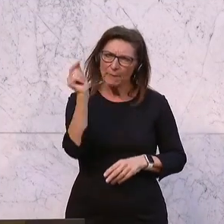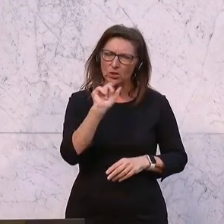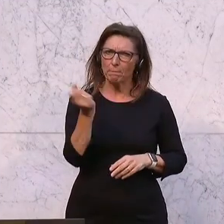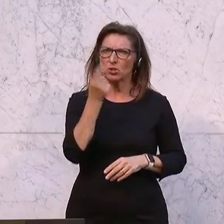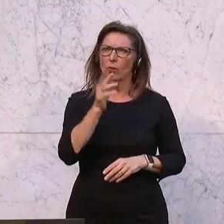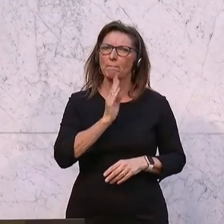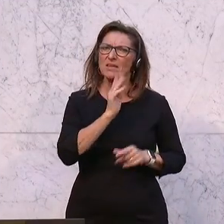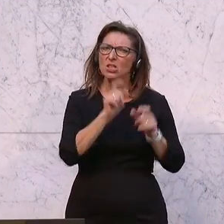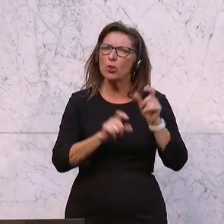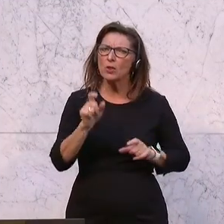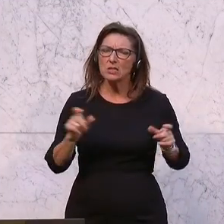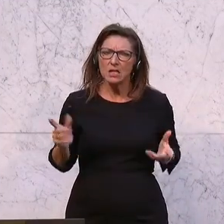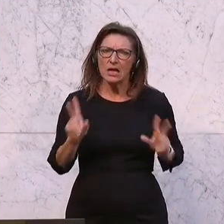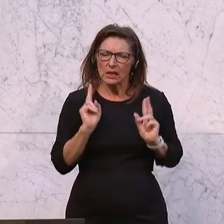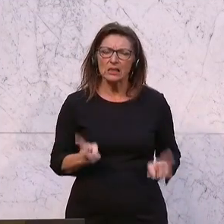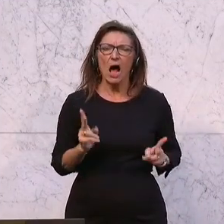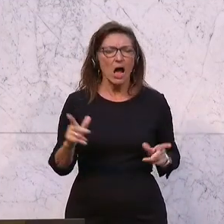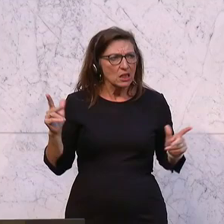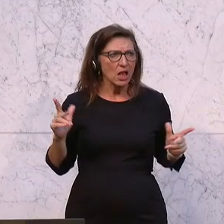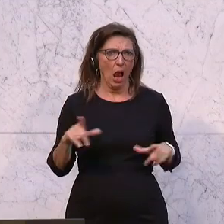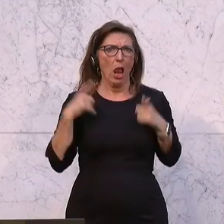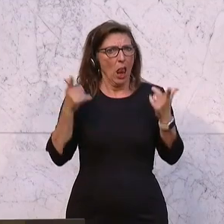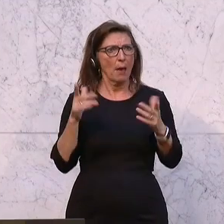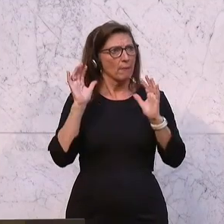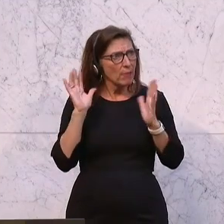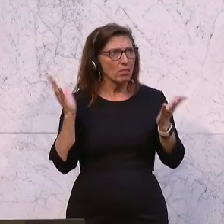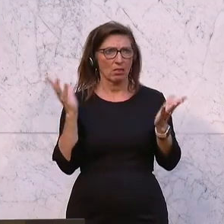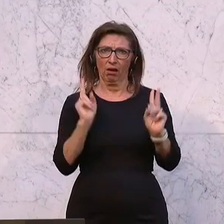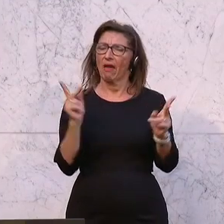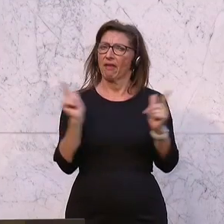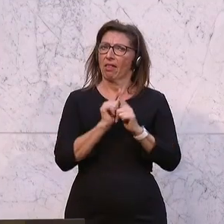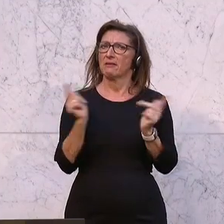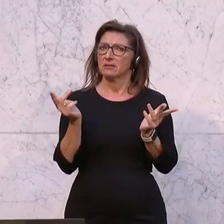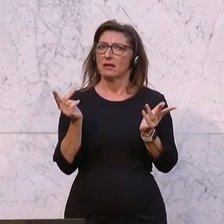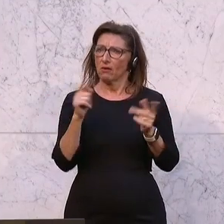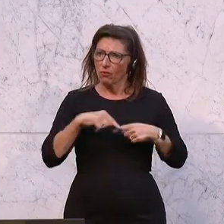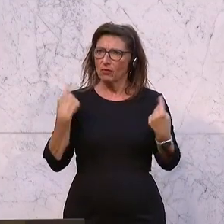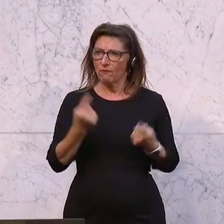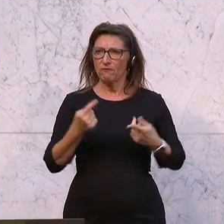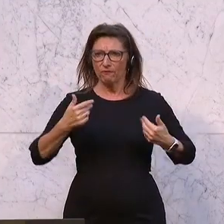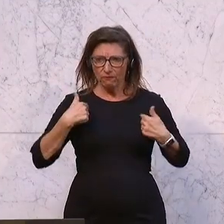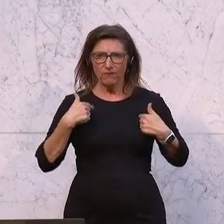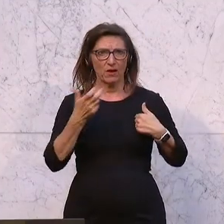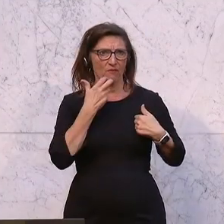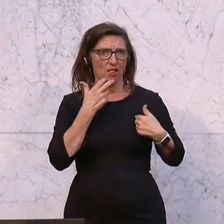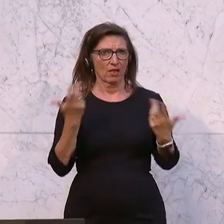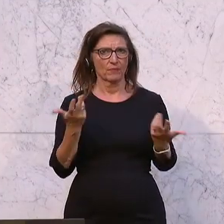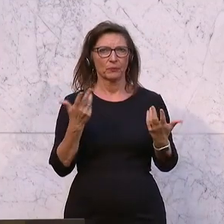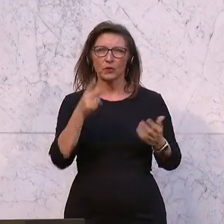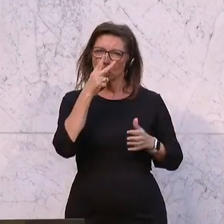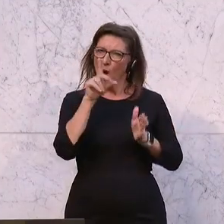auch die Pensionisten das Leben noch leisten können in unserem Land. Und dazu stehen wir auch. Wenn man sich die